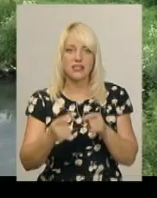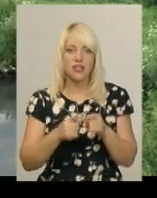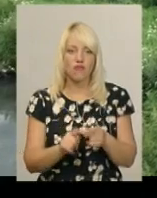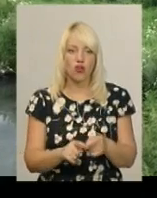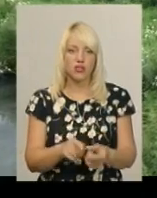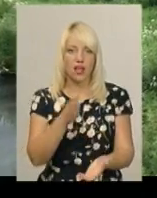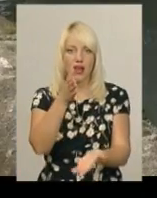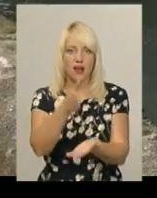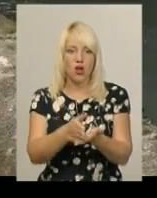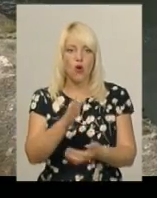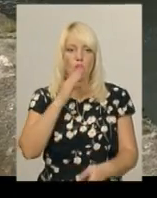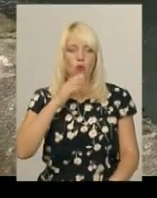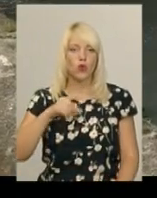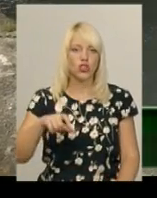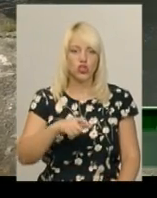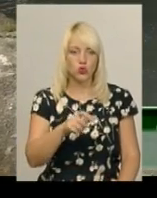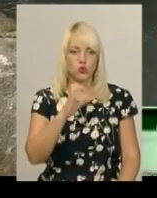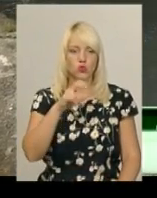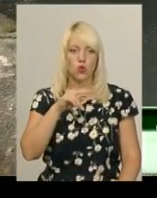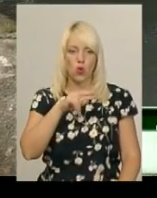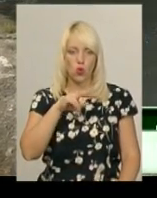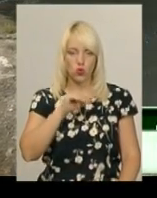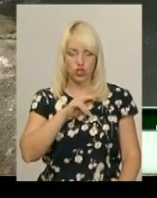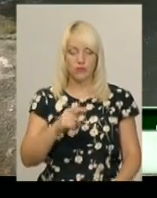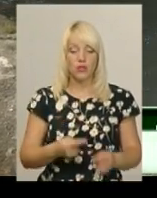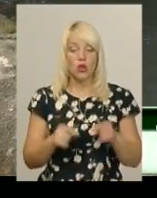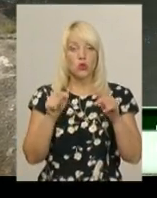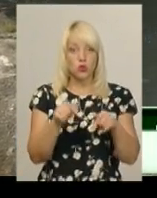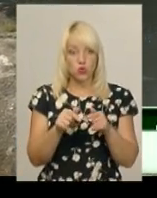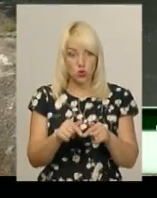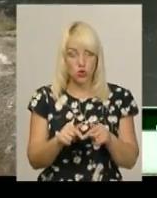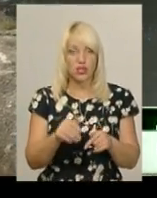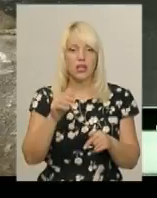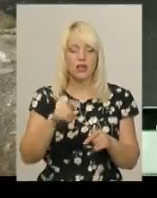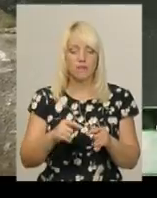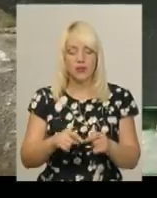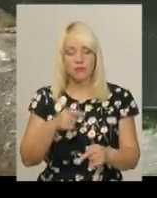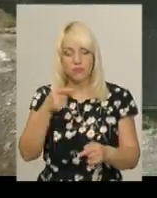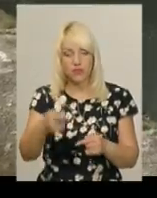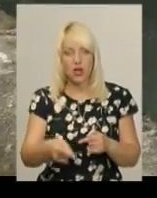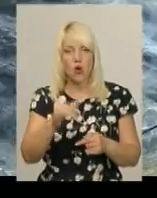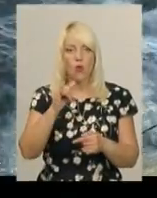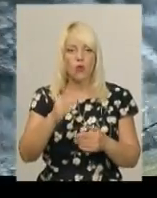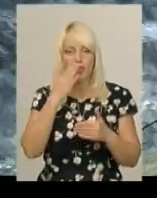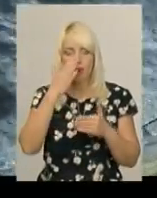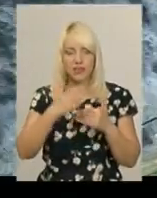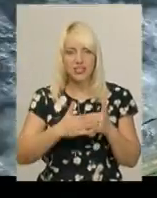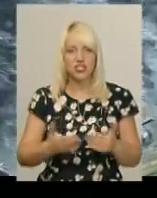безпосередньо у річку Случ. Ось через ось цю дамбу річка тече у найближчі населені пункти та впадає у річку Хомора.